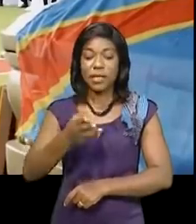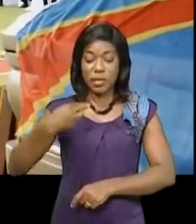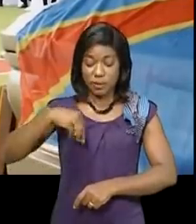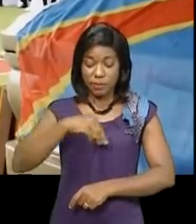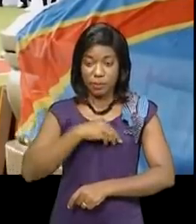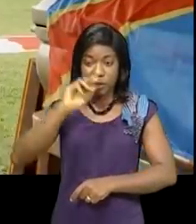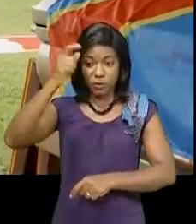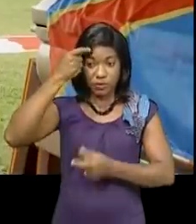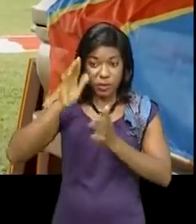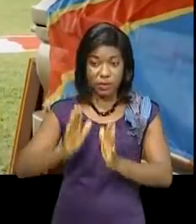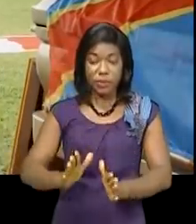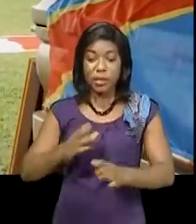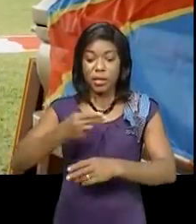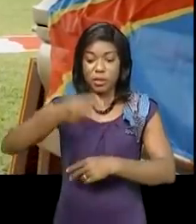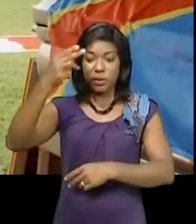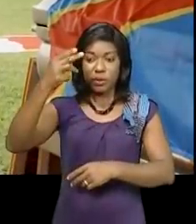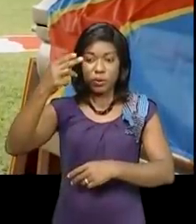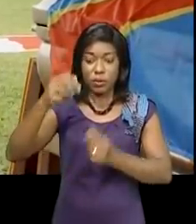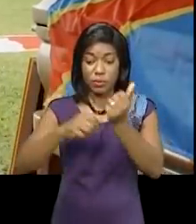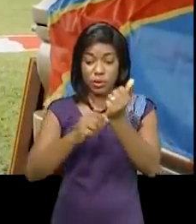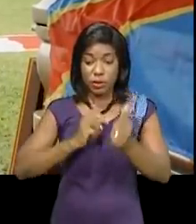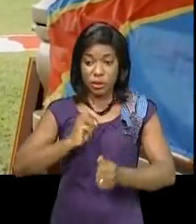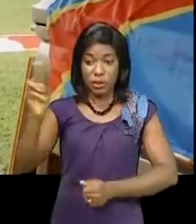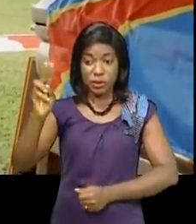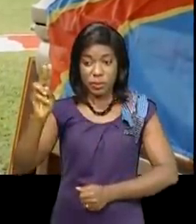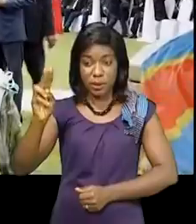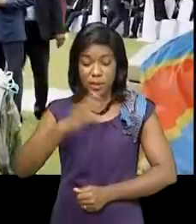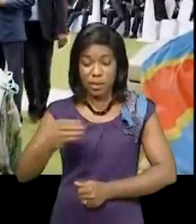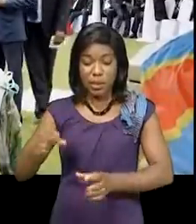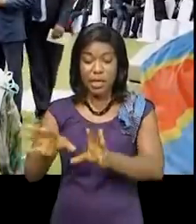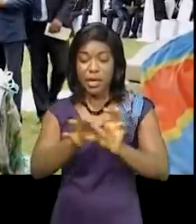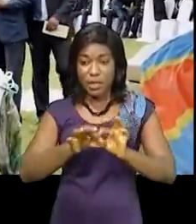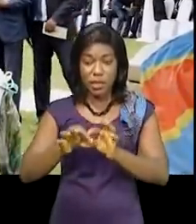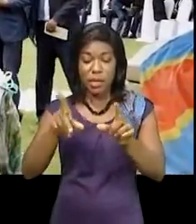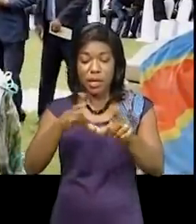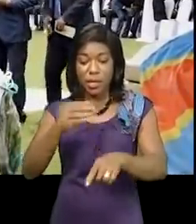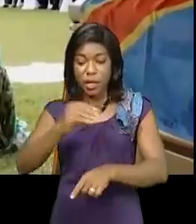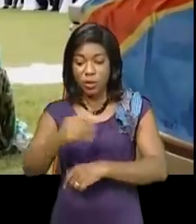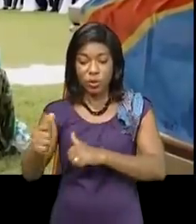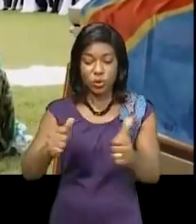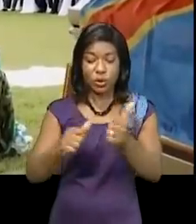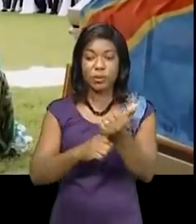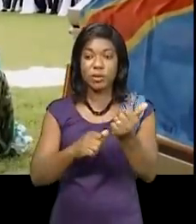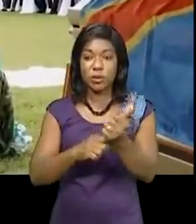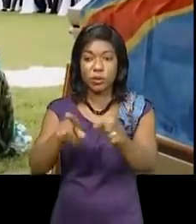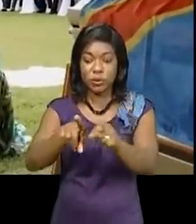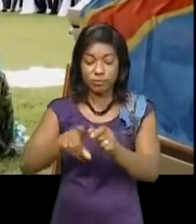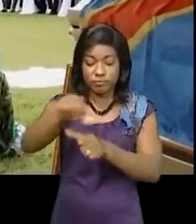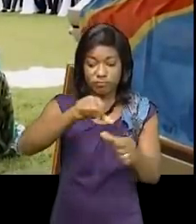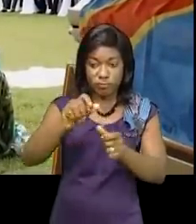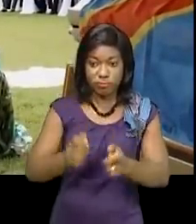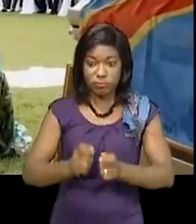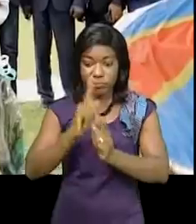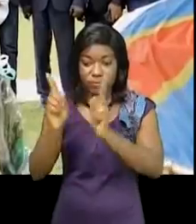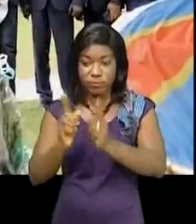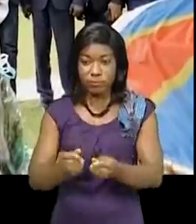son gouvernement, des hauts cadres d'élus de paix et alliés, et plusieurs autres personnalités qui ont tour à tour déposé des